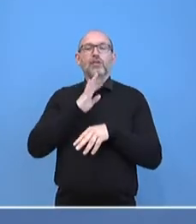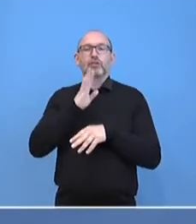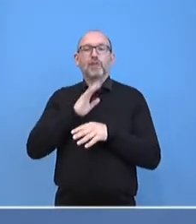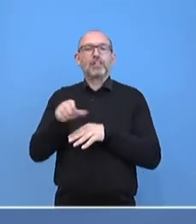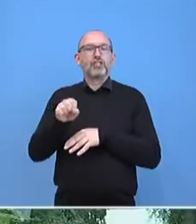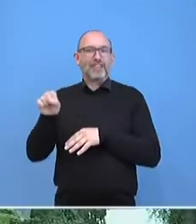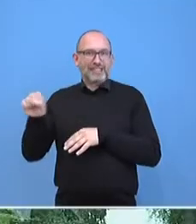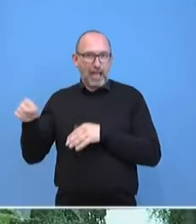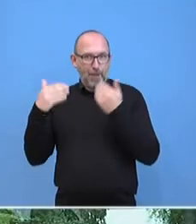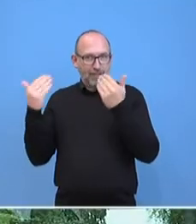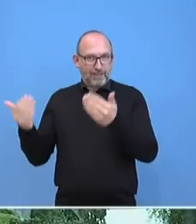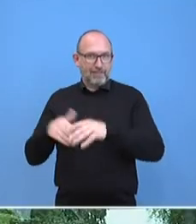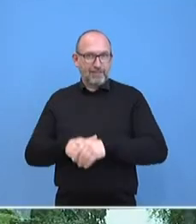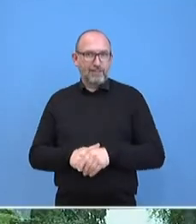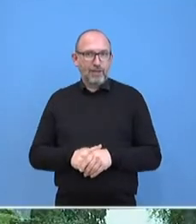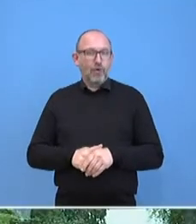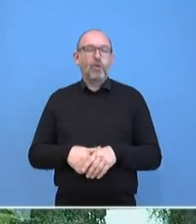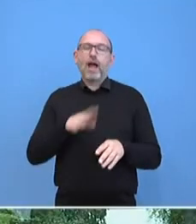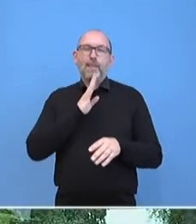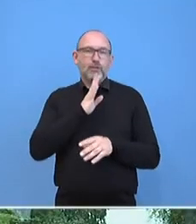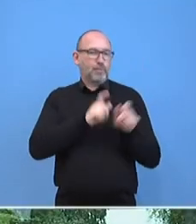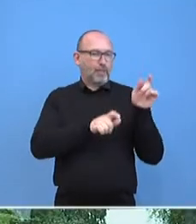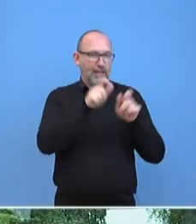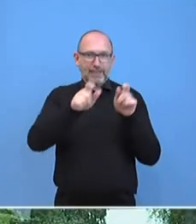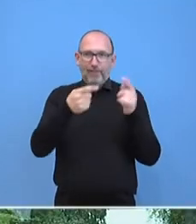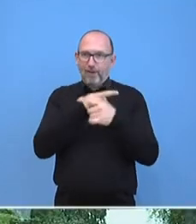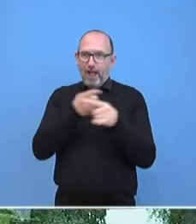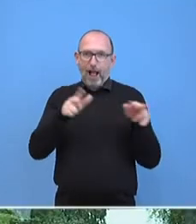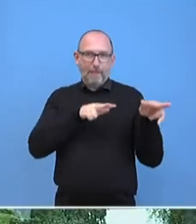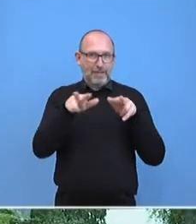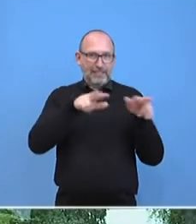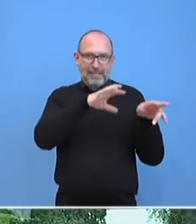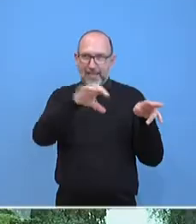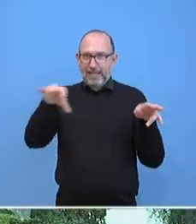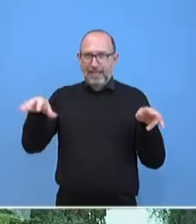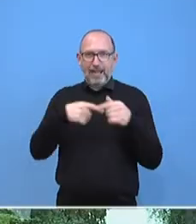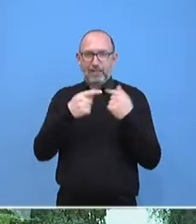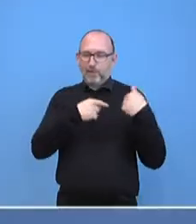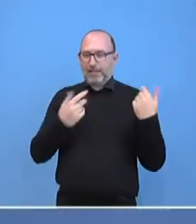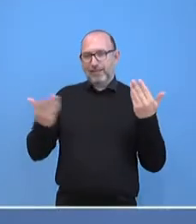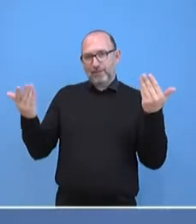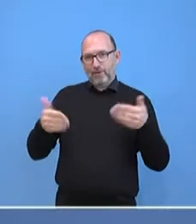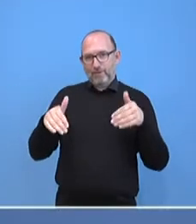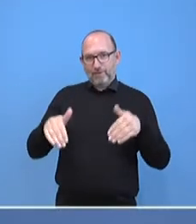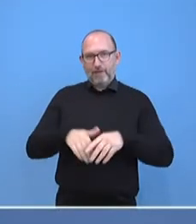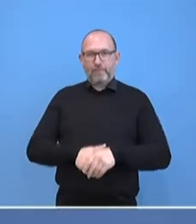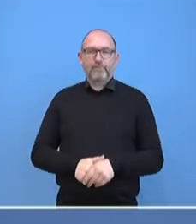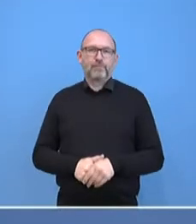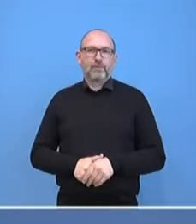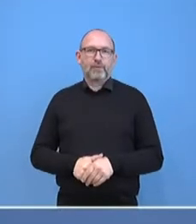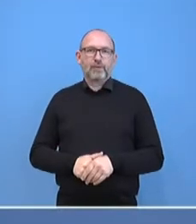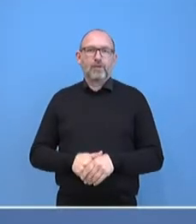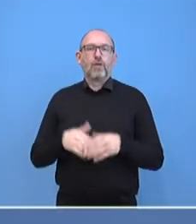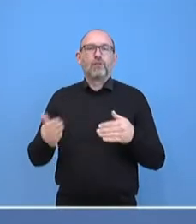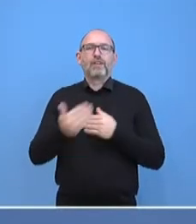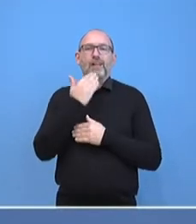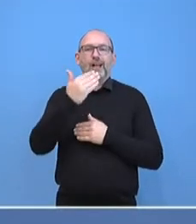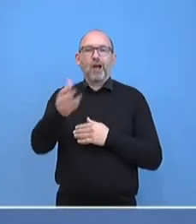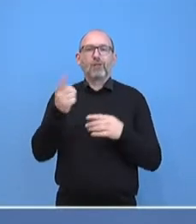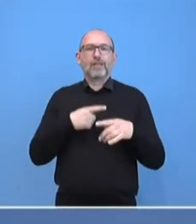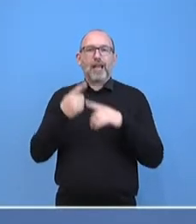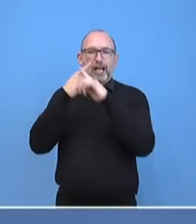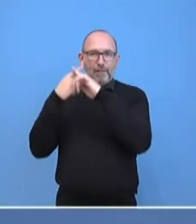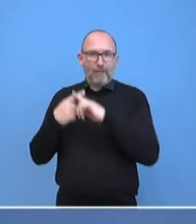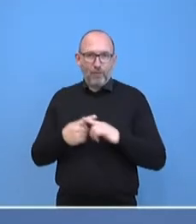Seibert sowie die Sprecherinnen und Sprecher der Ministerien herzlich willkommen. Und wir bedanken uns bei Phoenix